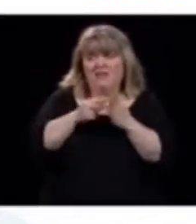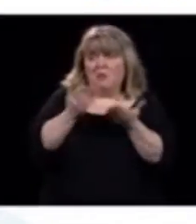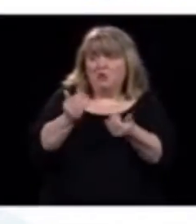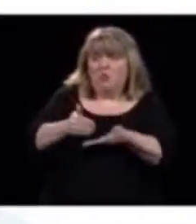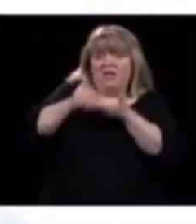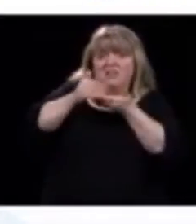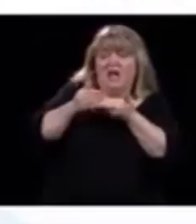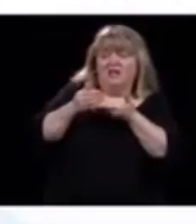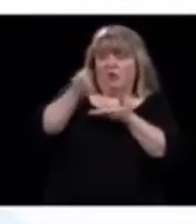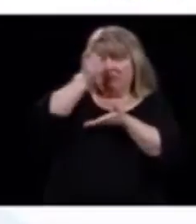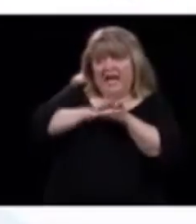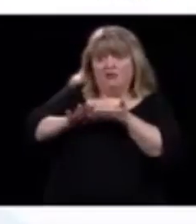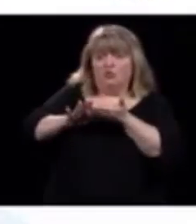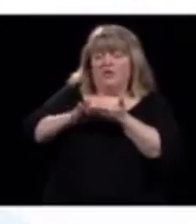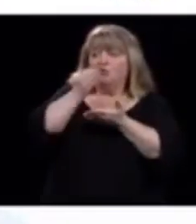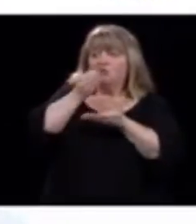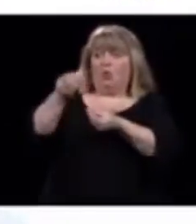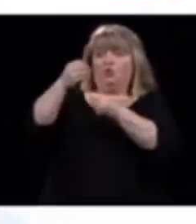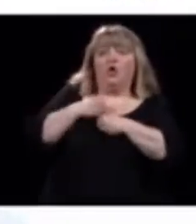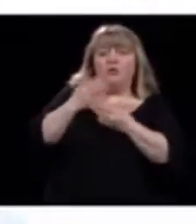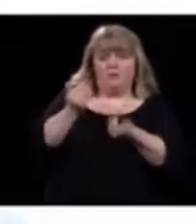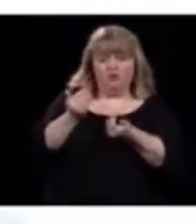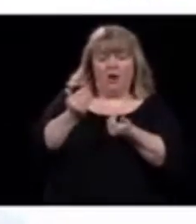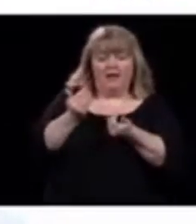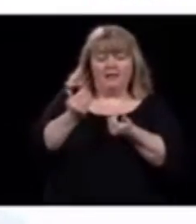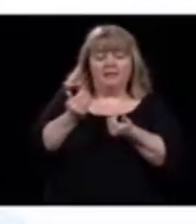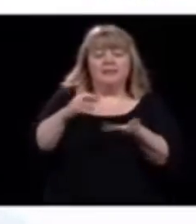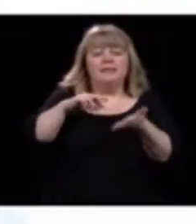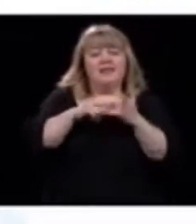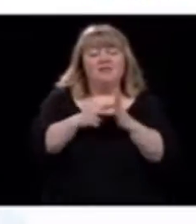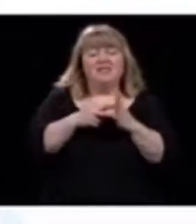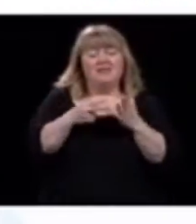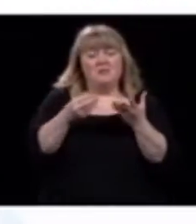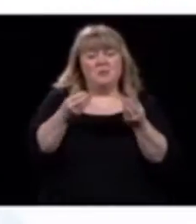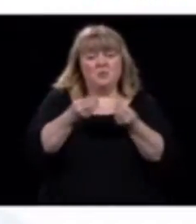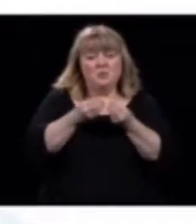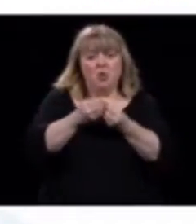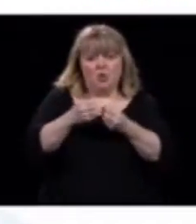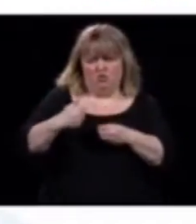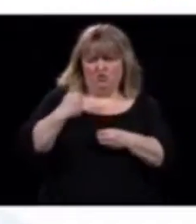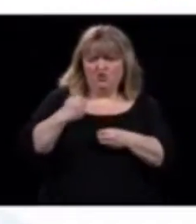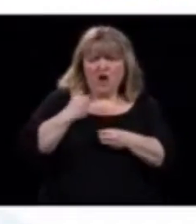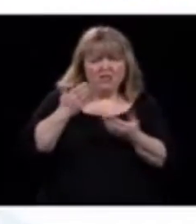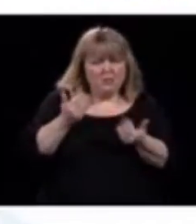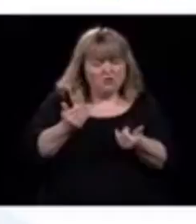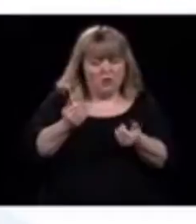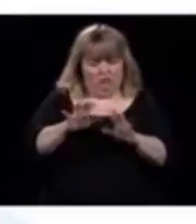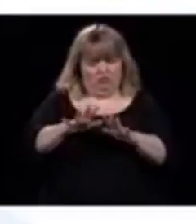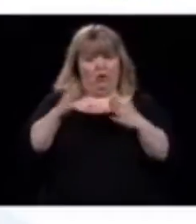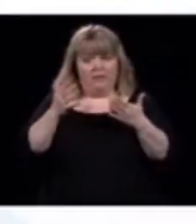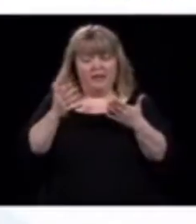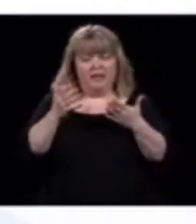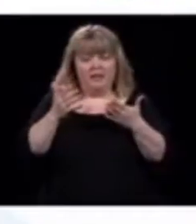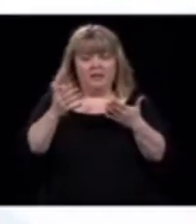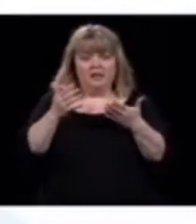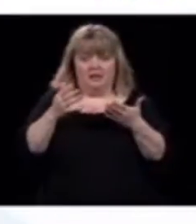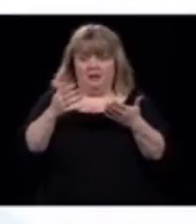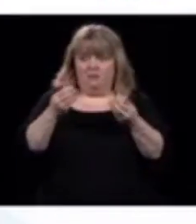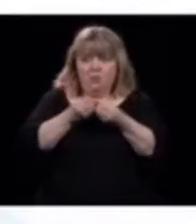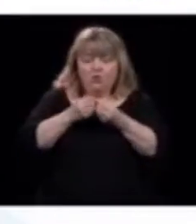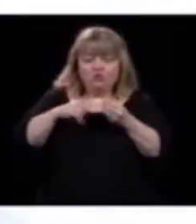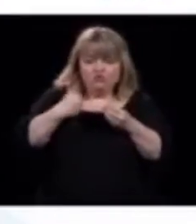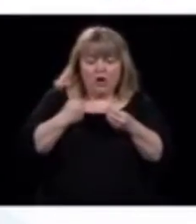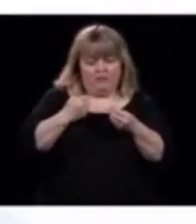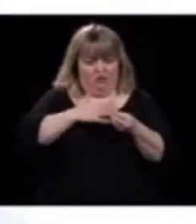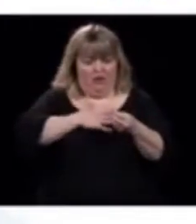alimentaires. Donc, il y a beaucoup, beaucoup, je pense, entre autres, beaucoup de jeunes, là, ça, ça m'impressionne et j'aime ça de voir ça. Donc, tous